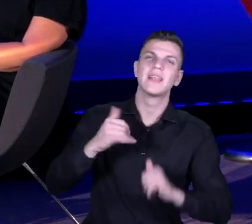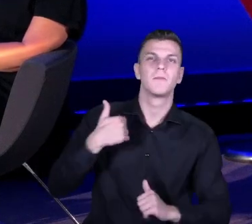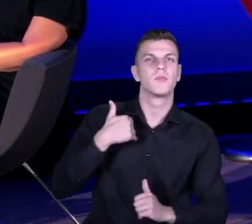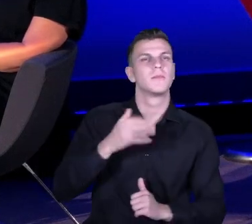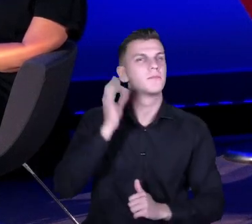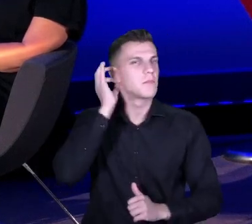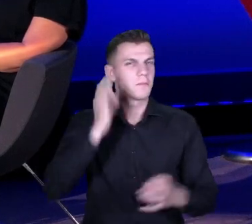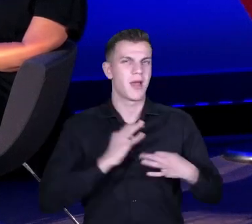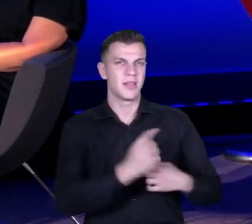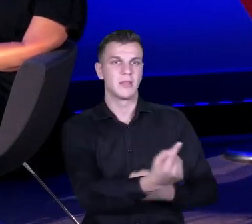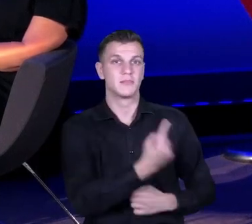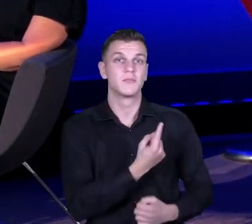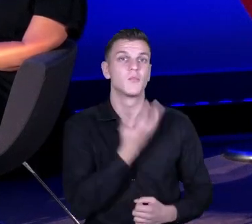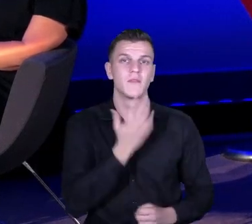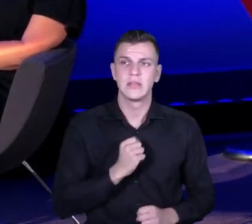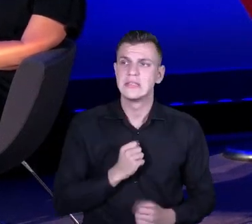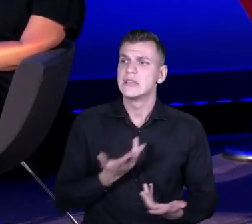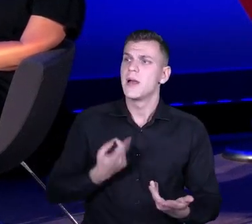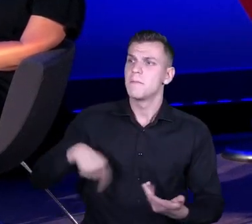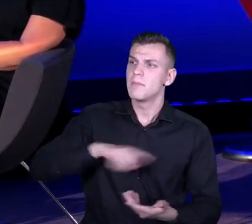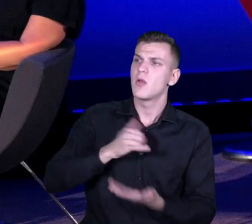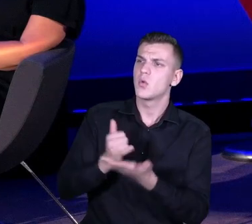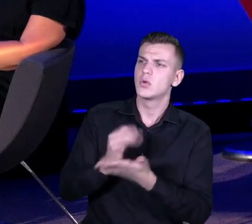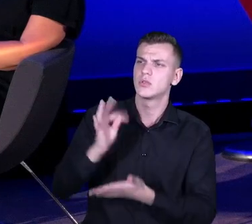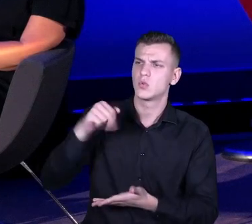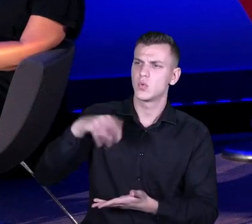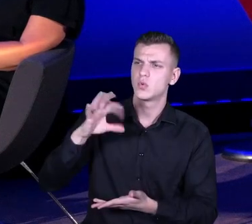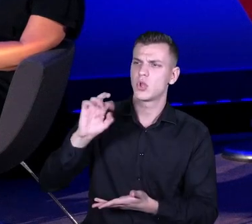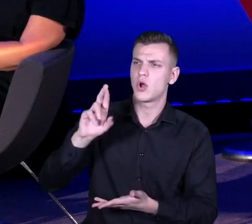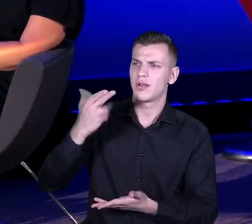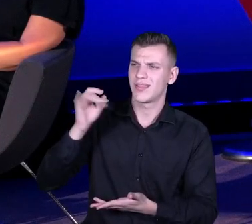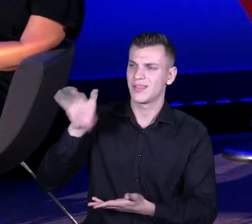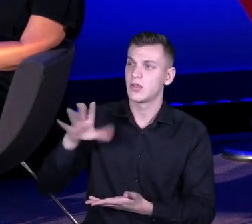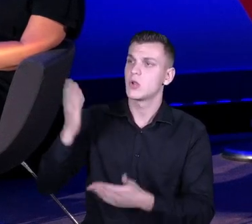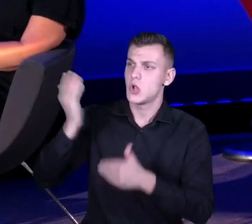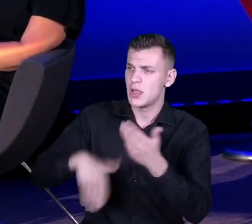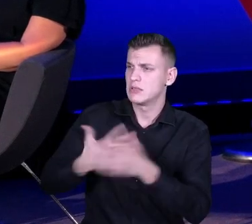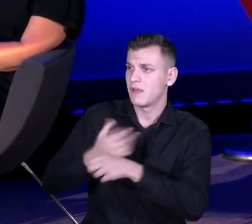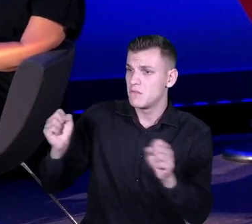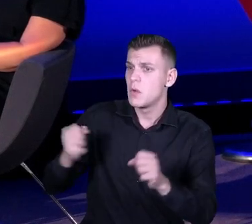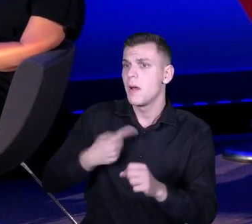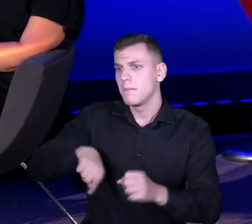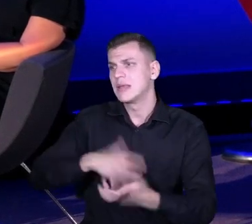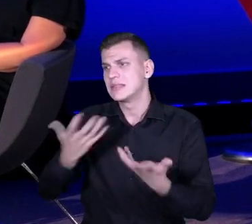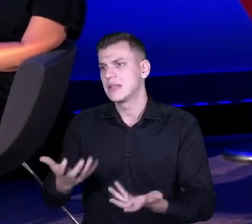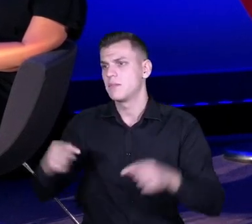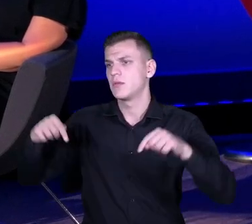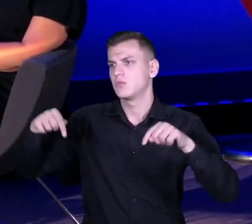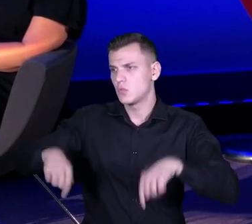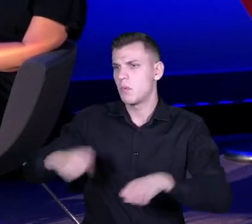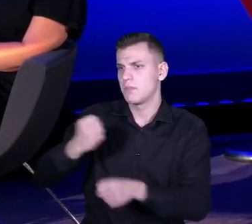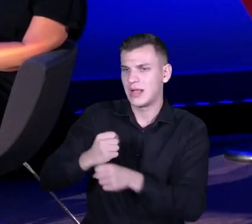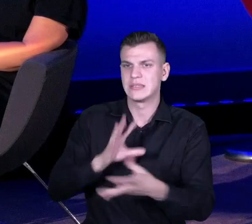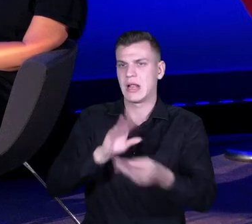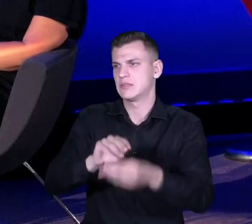dyrektorze, myśmy skończyły kurs tutoringu i chcemy stworzyć tutorownię i że chcemy pracować z